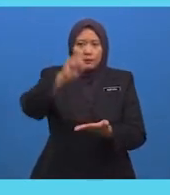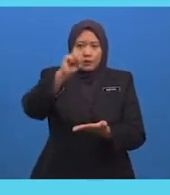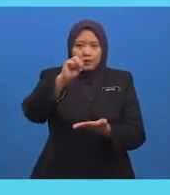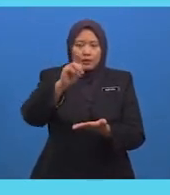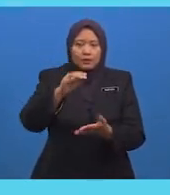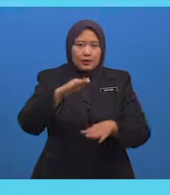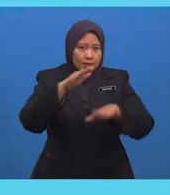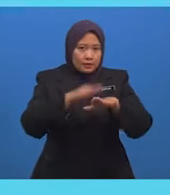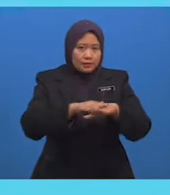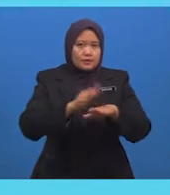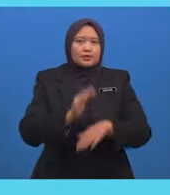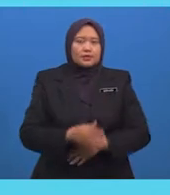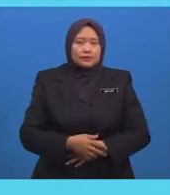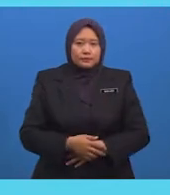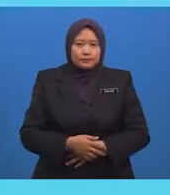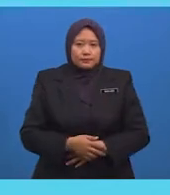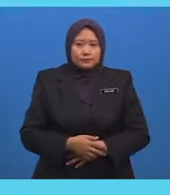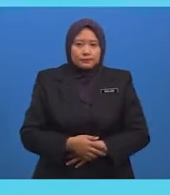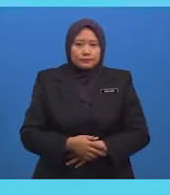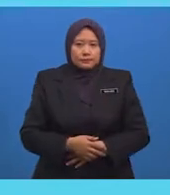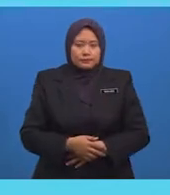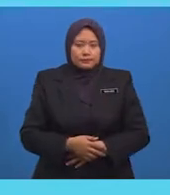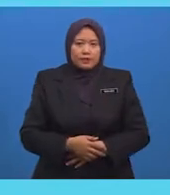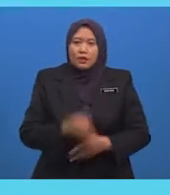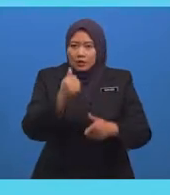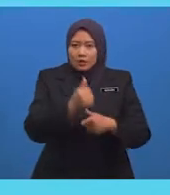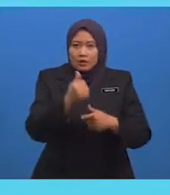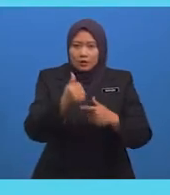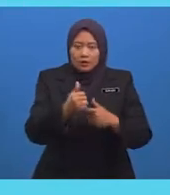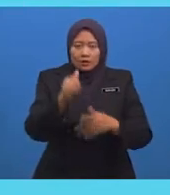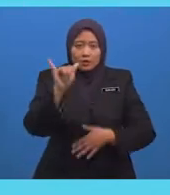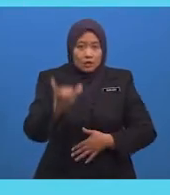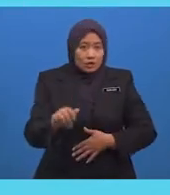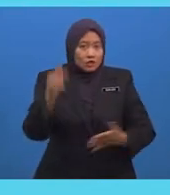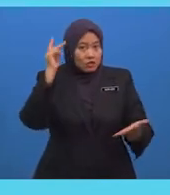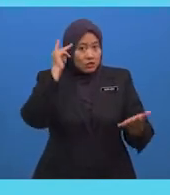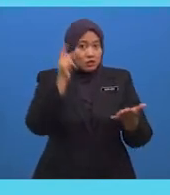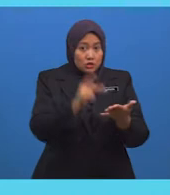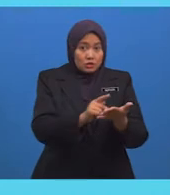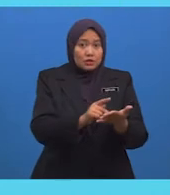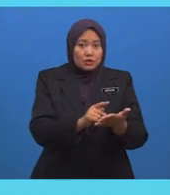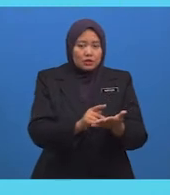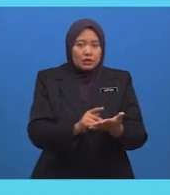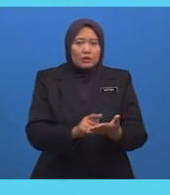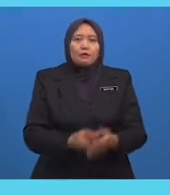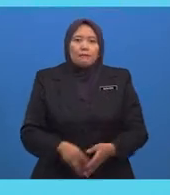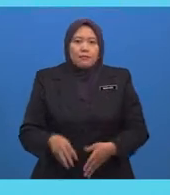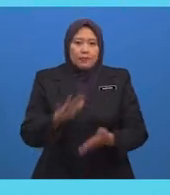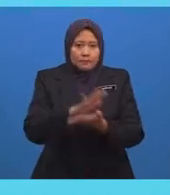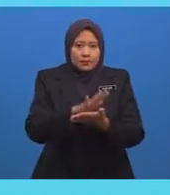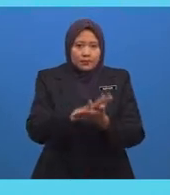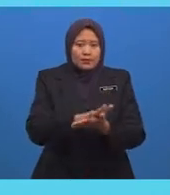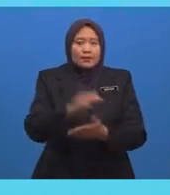Antara Madrasah Yang terkenal Ialah Madrasah Al-Nasiriyah